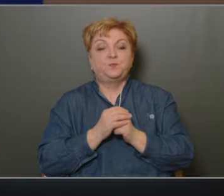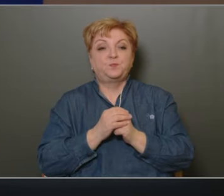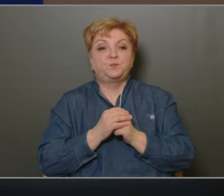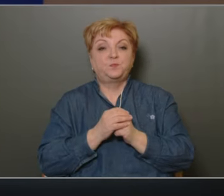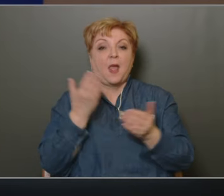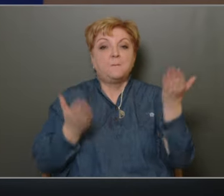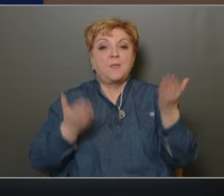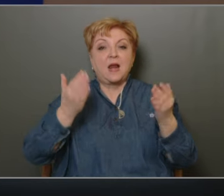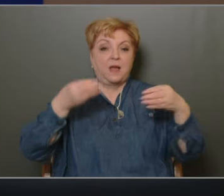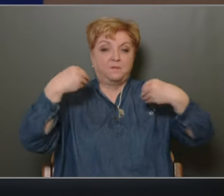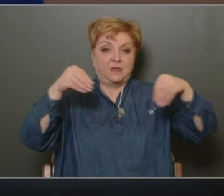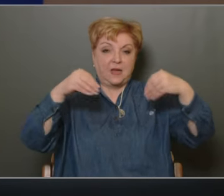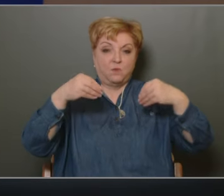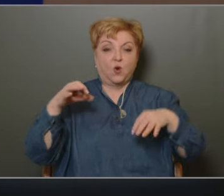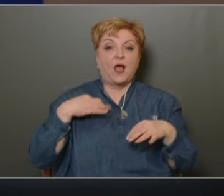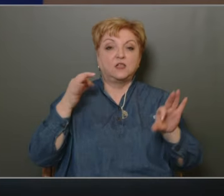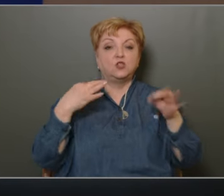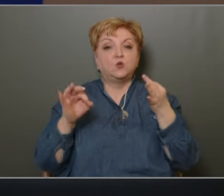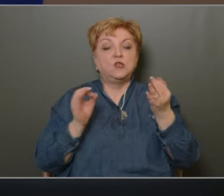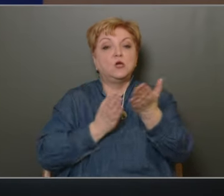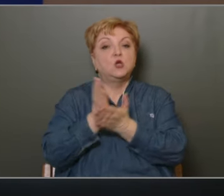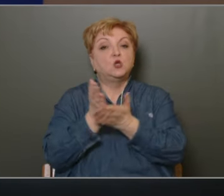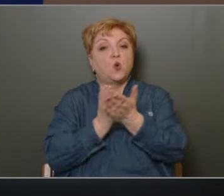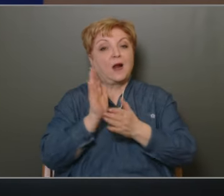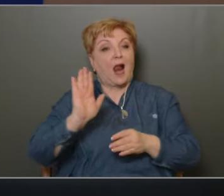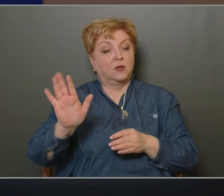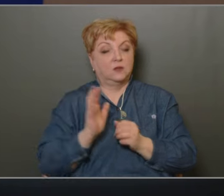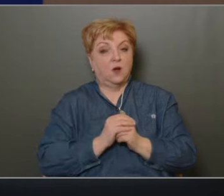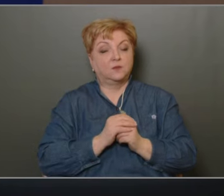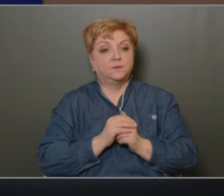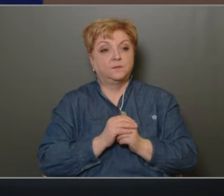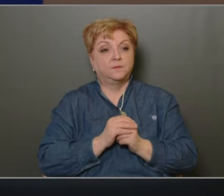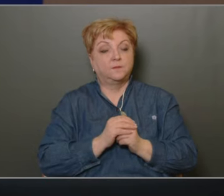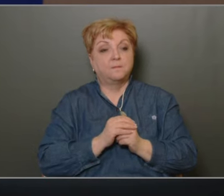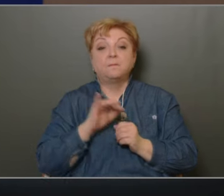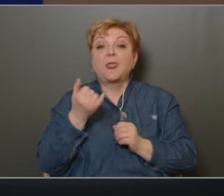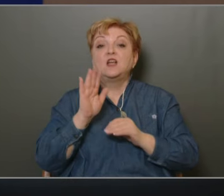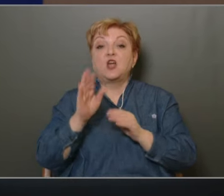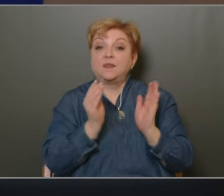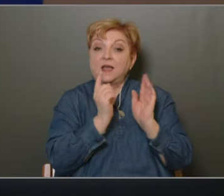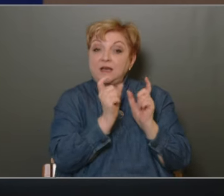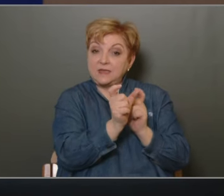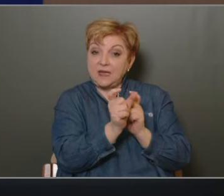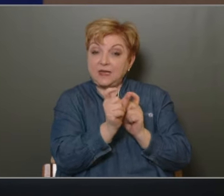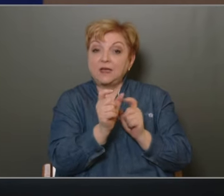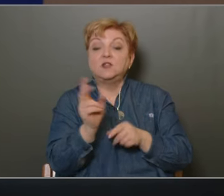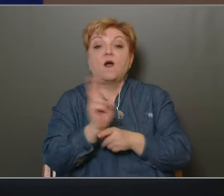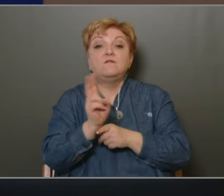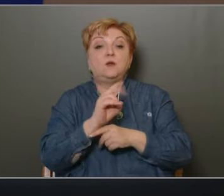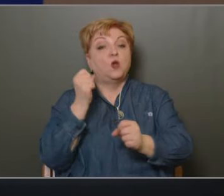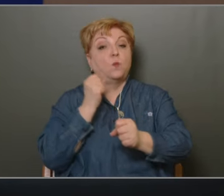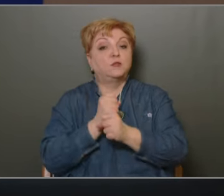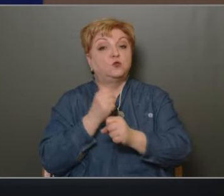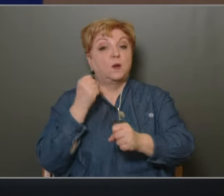mérlekbeszámolóját az egészségügyi szolgálatnak és ennek részeként a felügyelőbizottsági